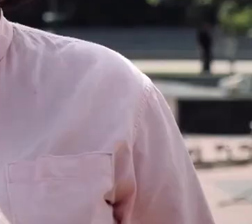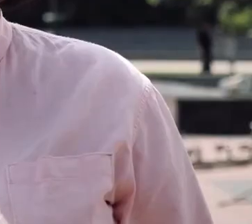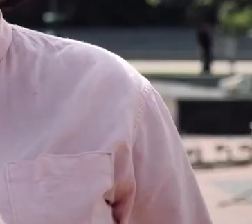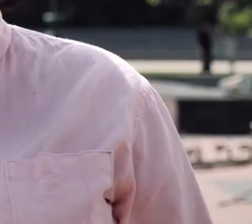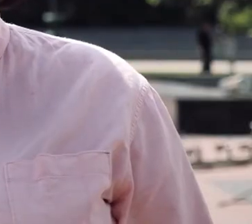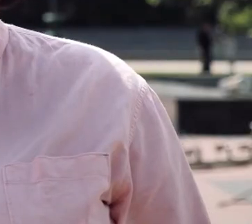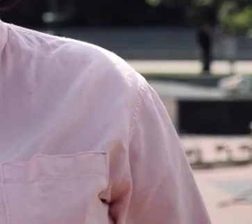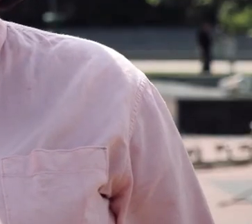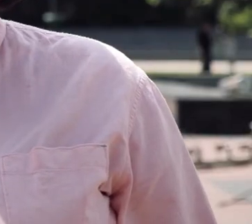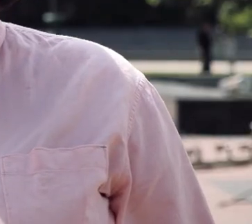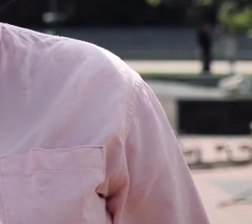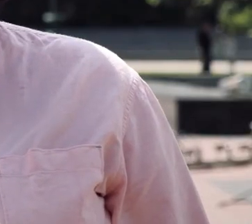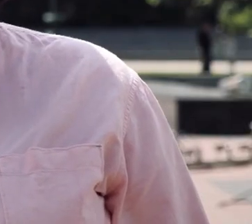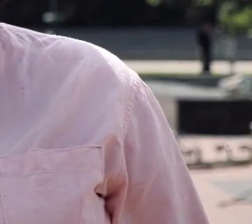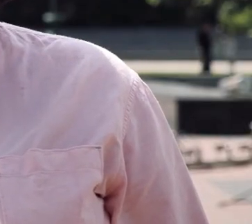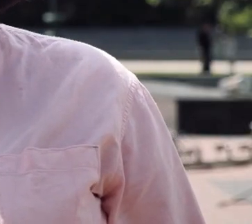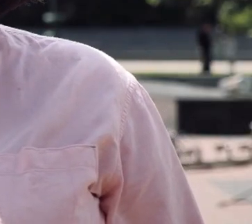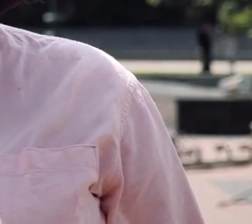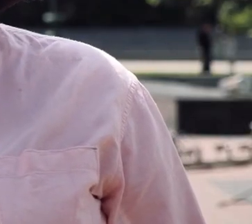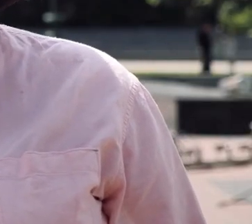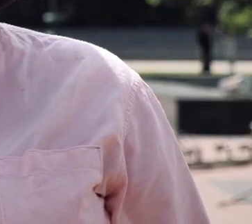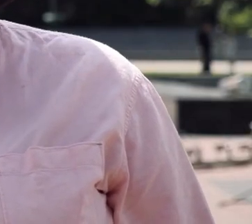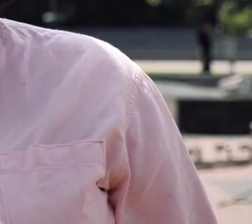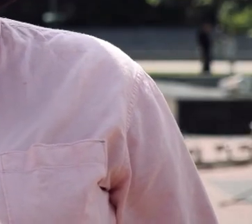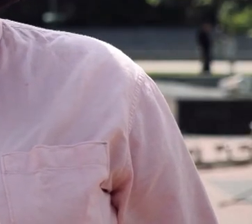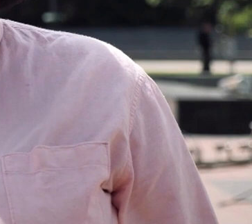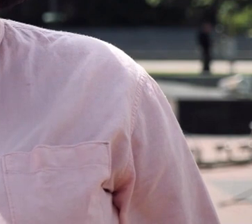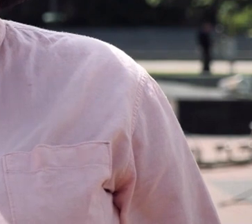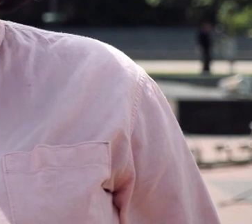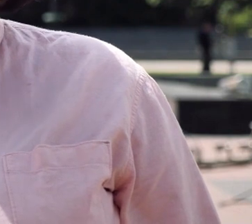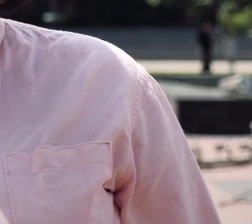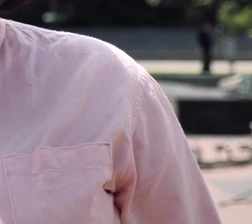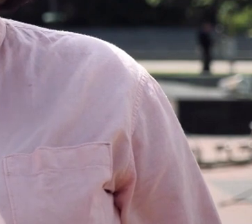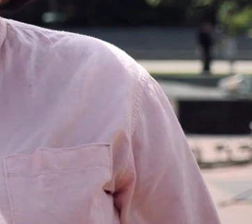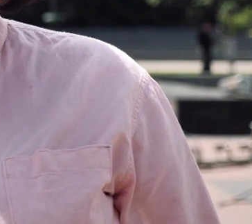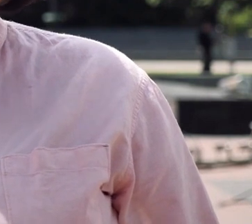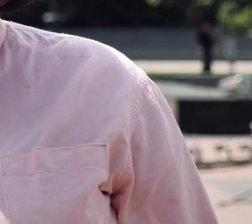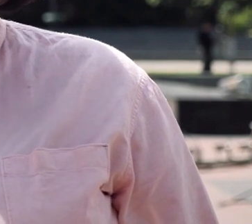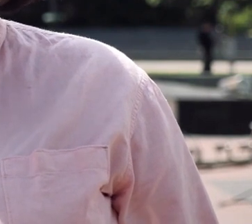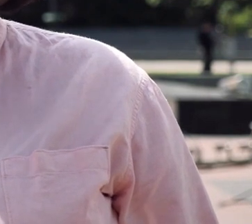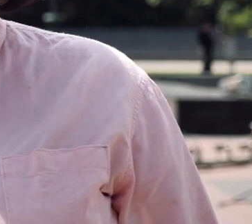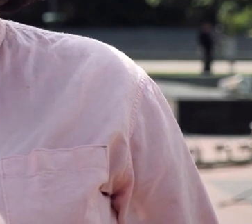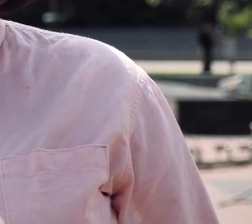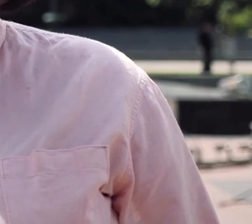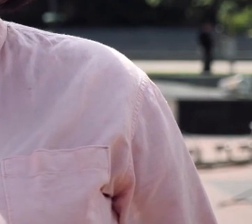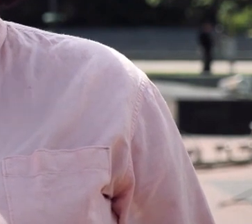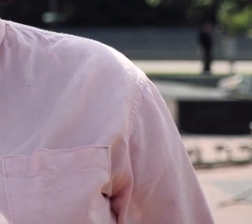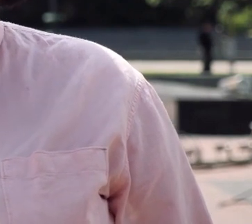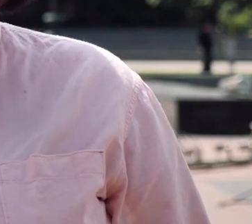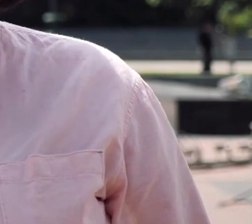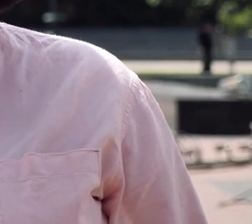війні він більше не належить. Це яскраві очі доньки, за безпеку якої більше не треба переживати.